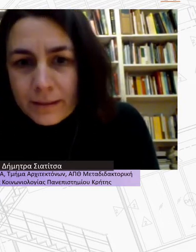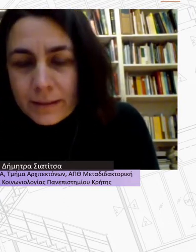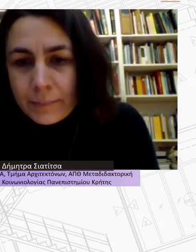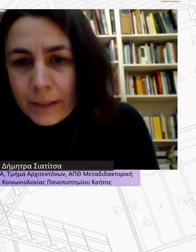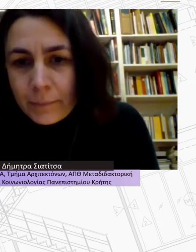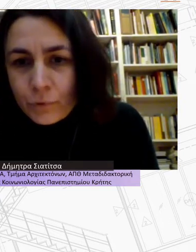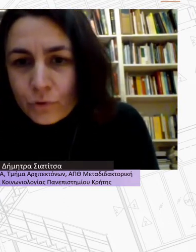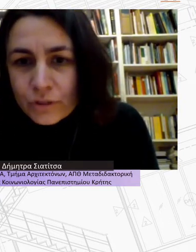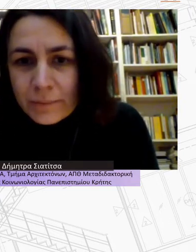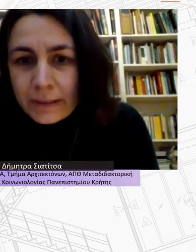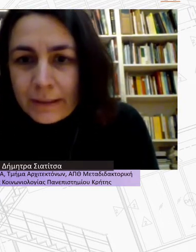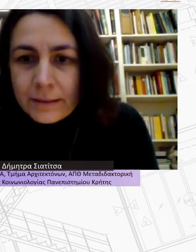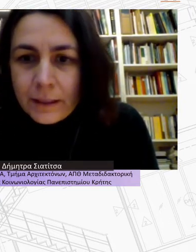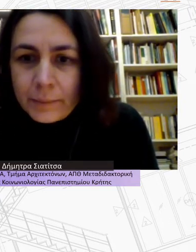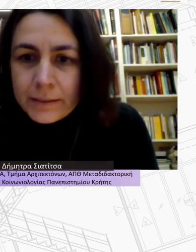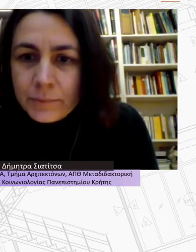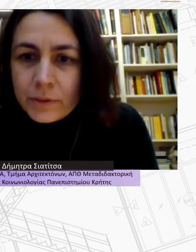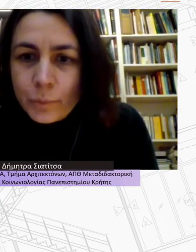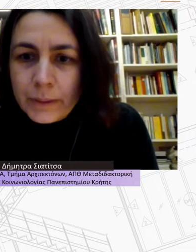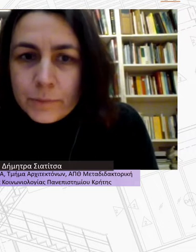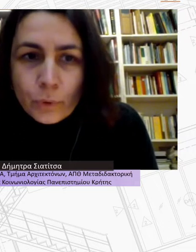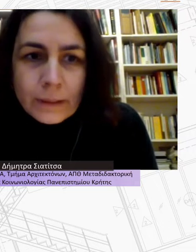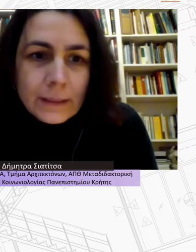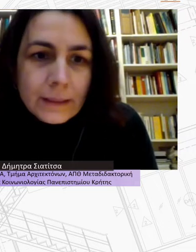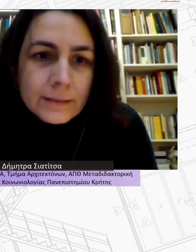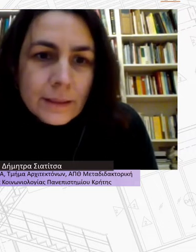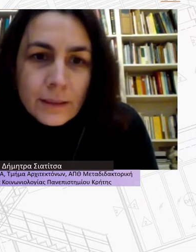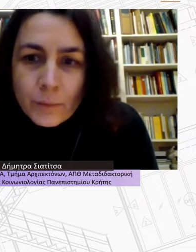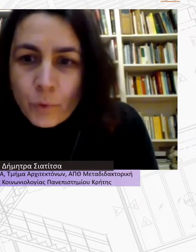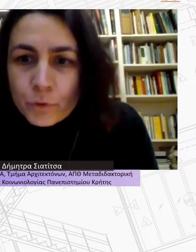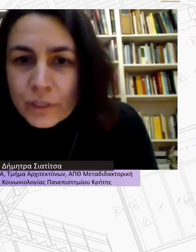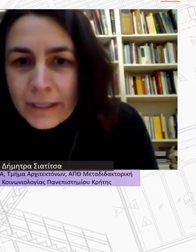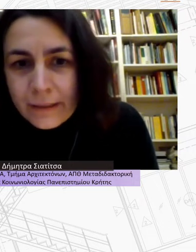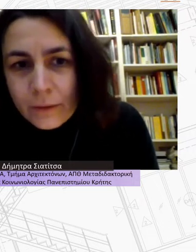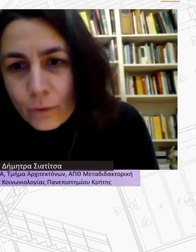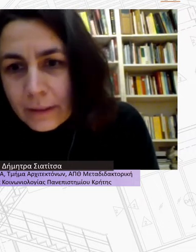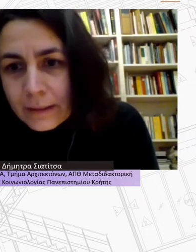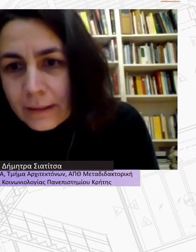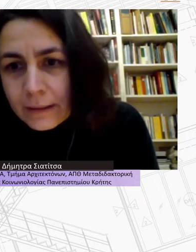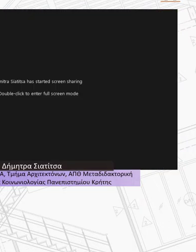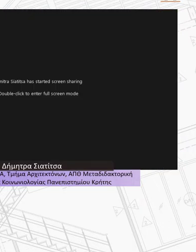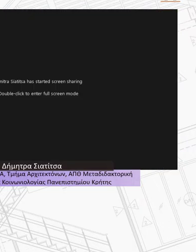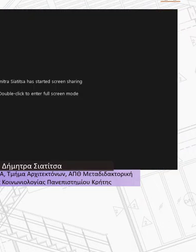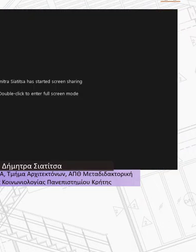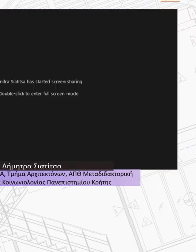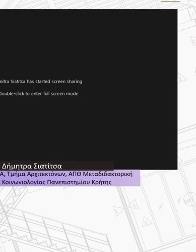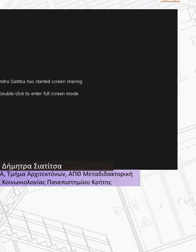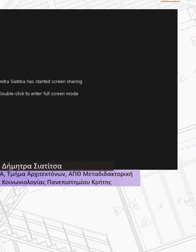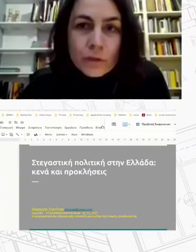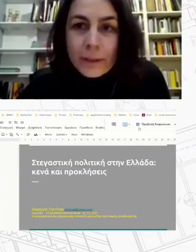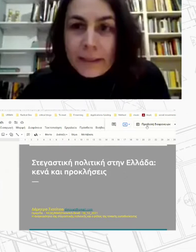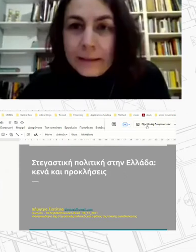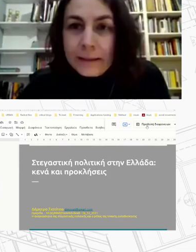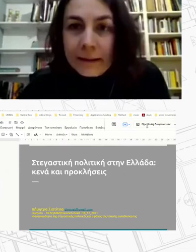διαδικασία πια πιο συστηματικής ανάπτυξης μιας τοπικής πολιτικής που όπως ήδη όλοι είπαν είναι